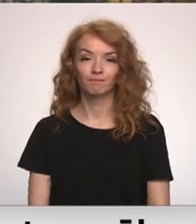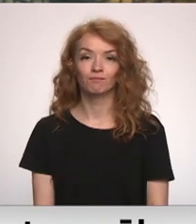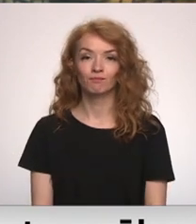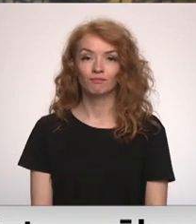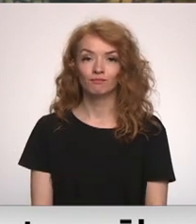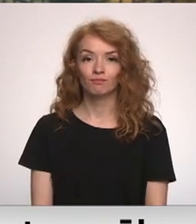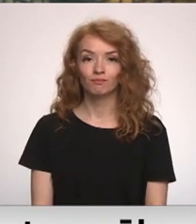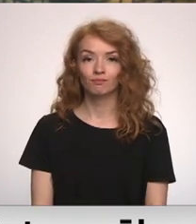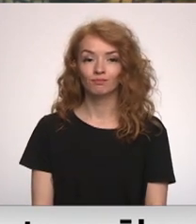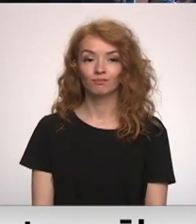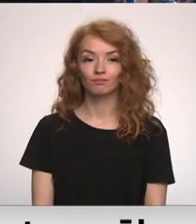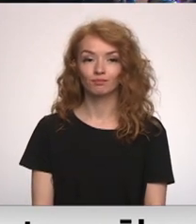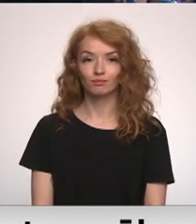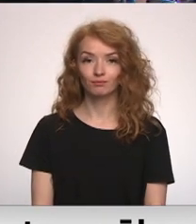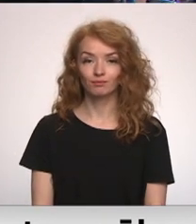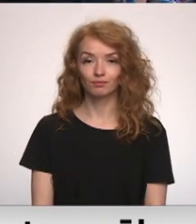Dāvids Freidenfelts.